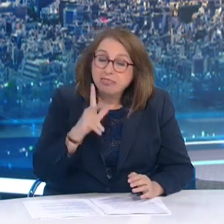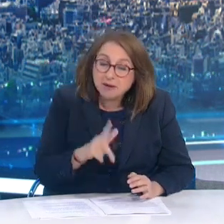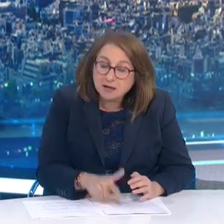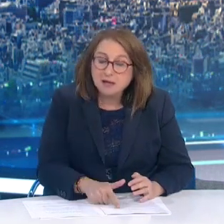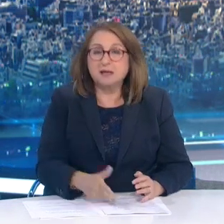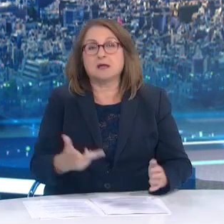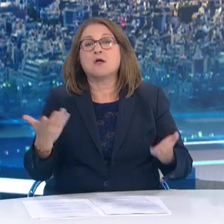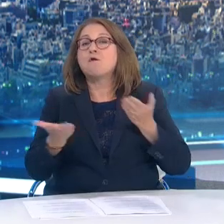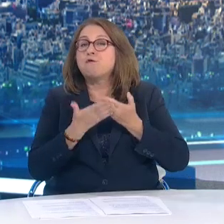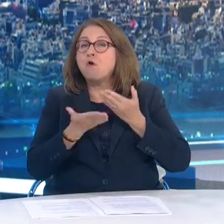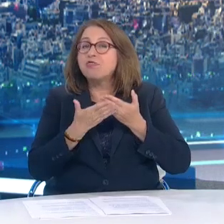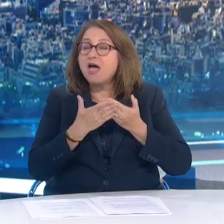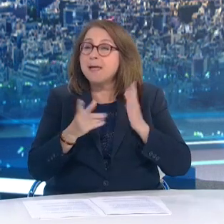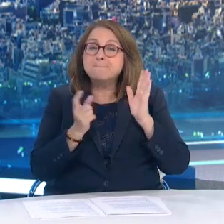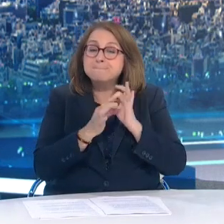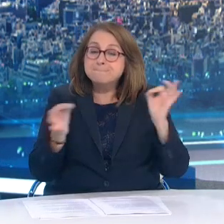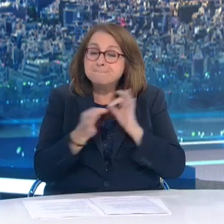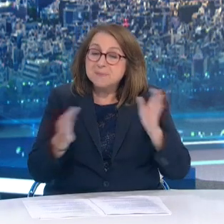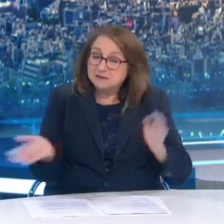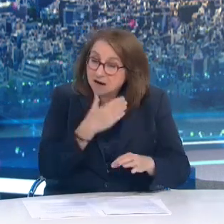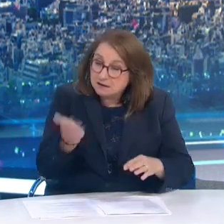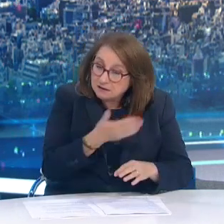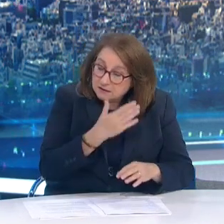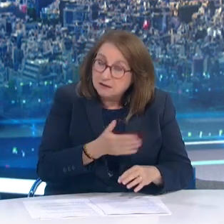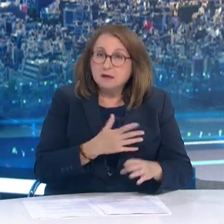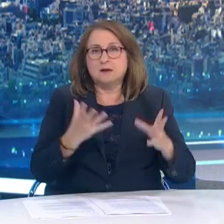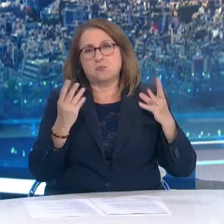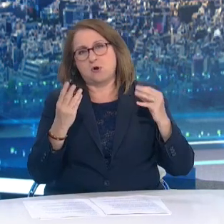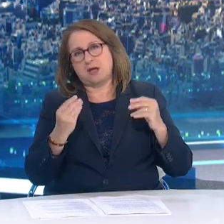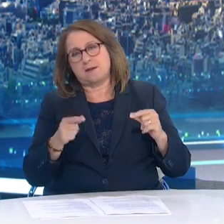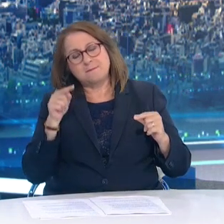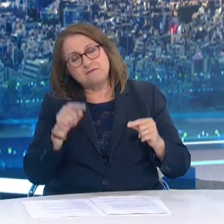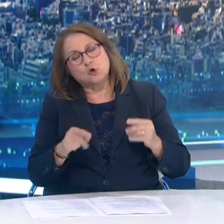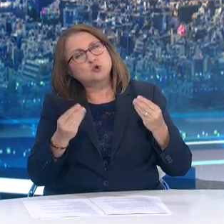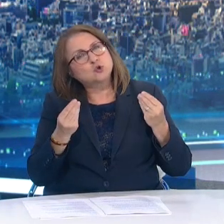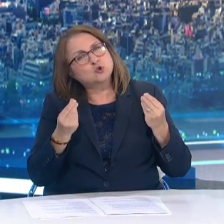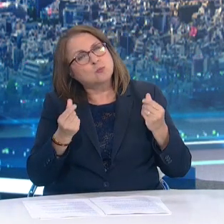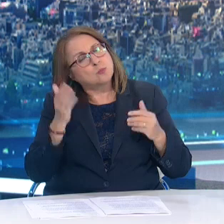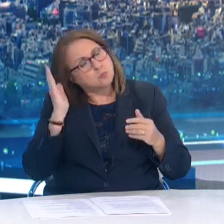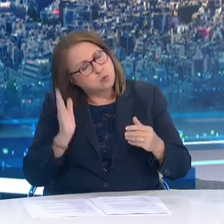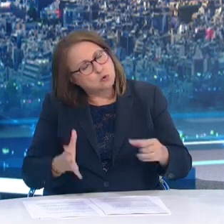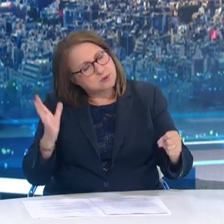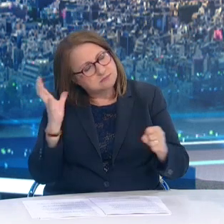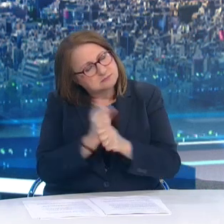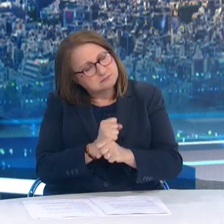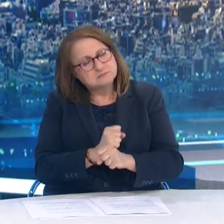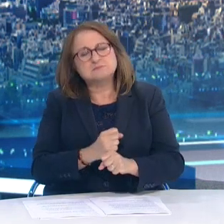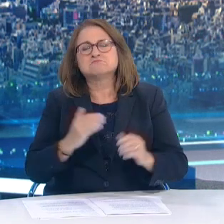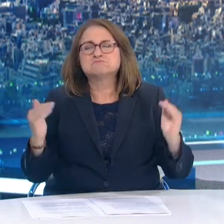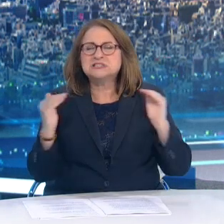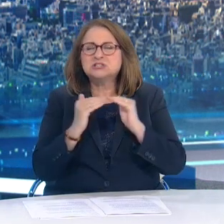συγκεκριμένων περιορισμών Διότι μόνο έτσι μπορούμε να εξασφαλίσουμε όρους δημόσιας υγείας για τους πάντες